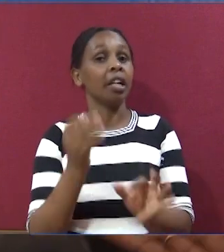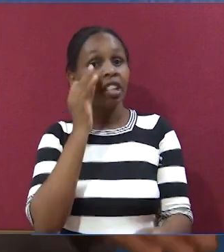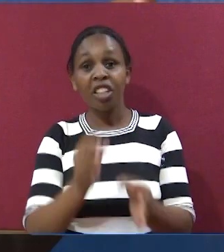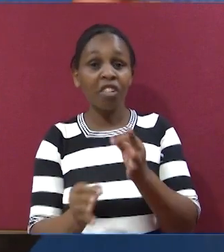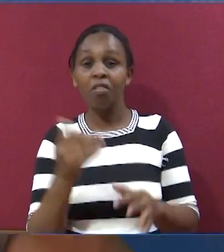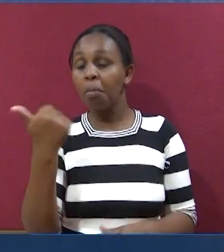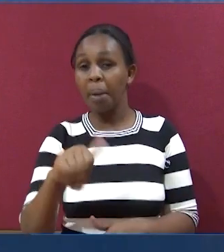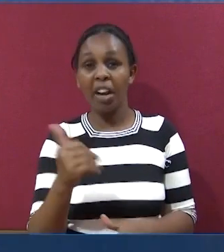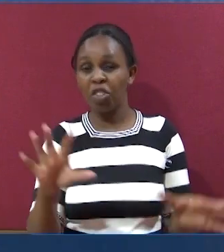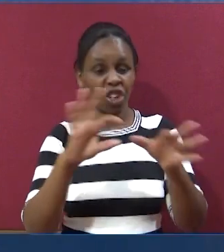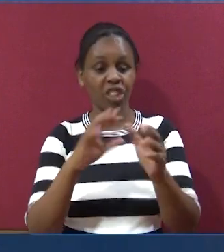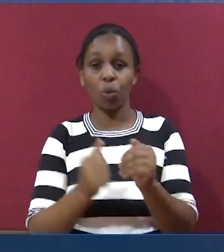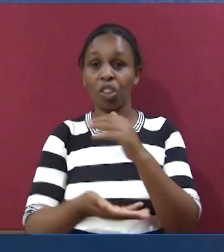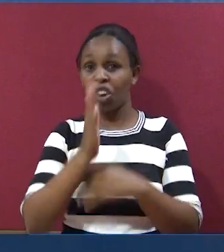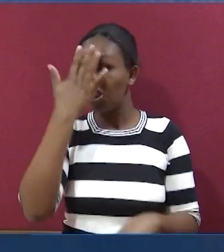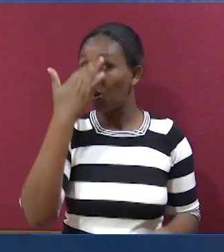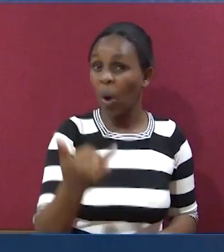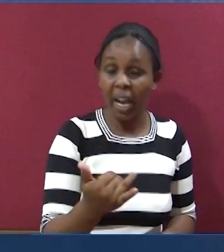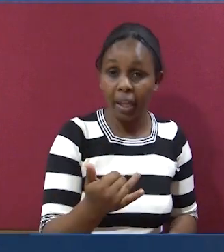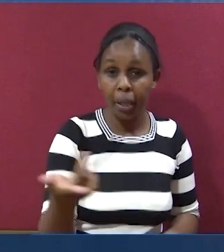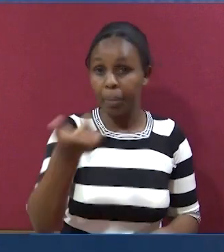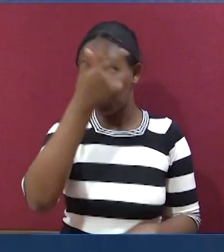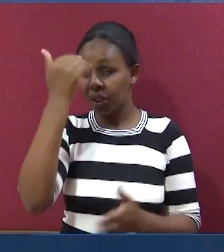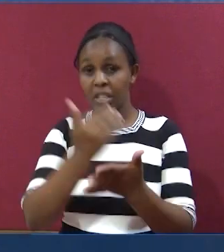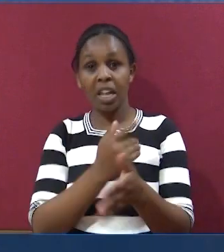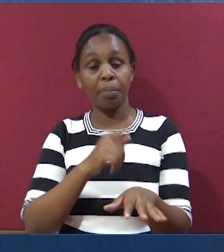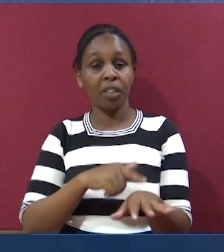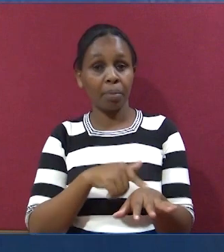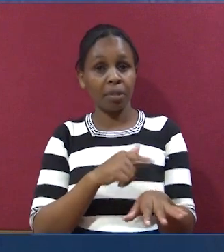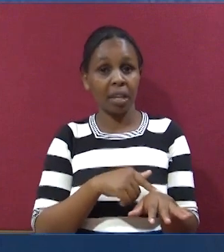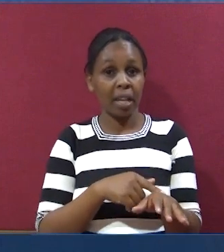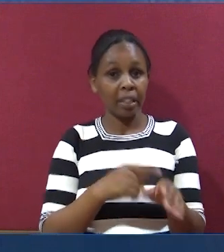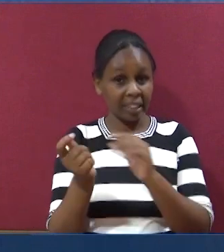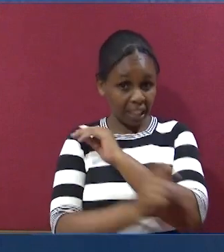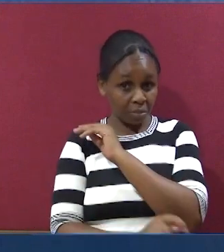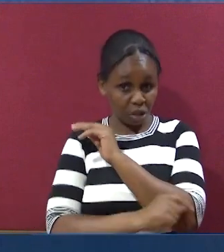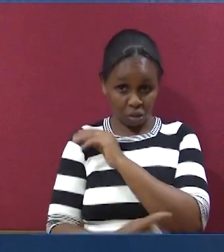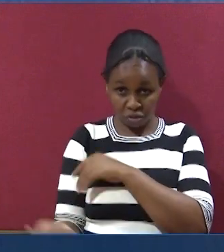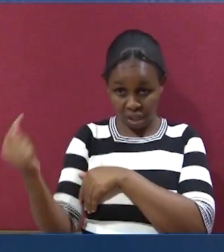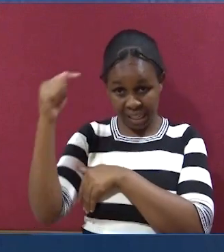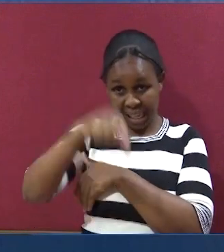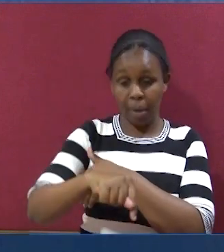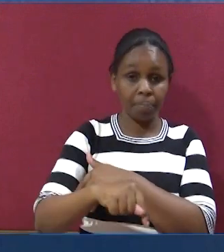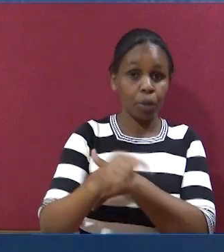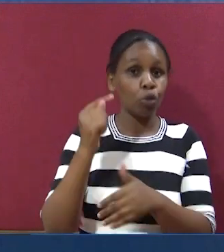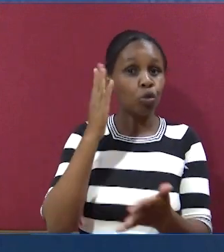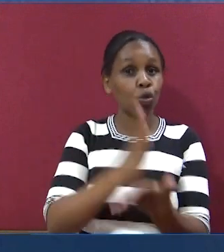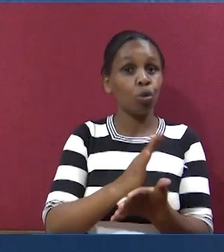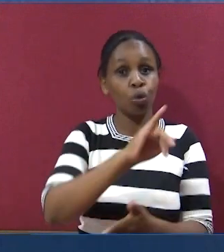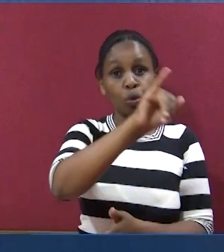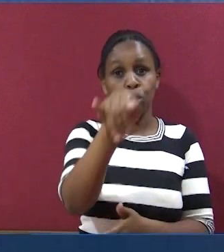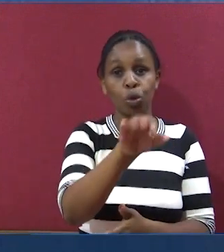ushujana na uodari, kama aunga ungana na mungu. Kwa nini? Kwa maana wakati mwingine. Majaribu ya takujia.